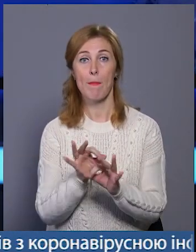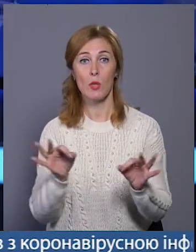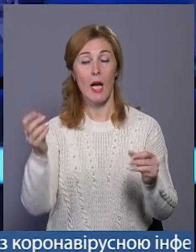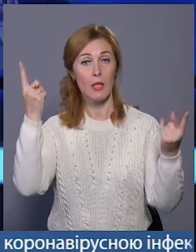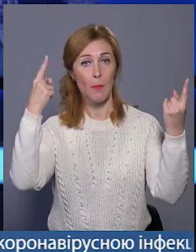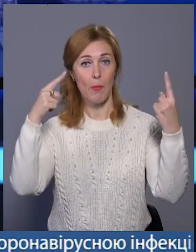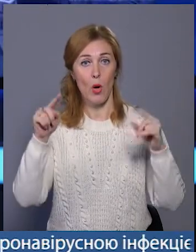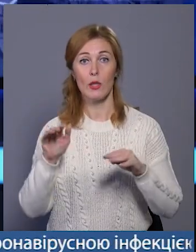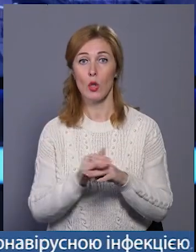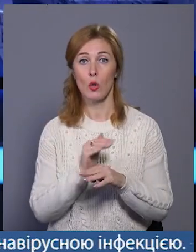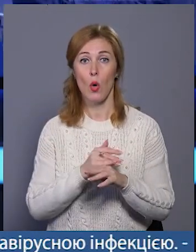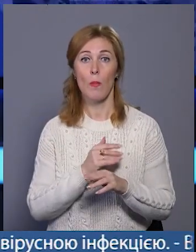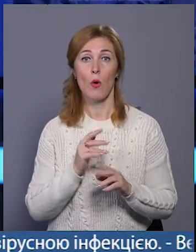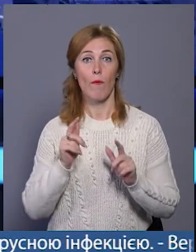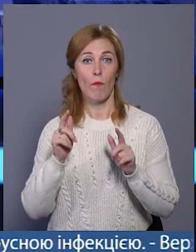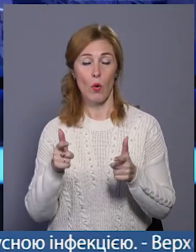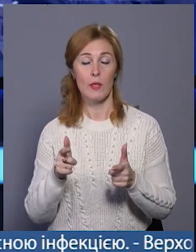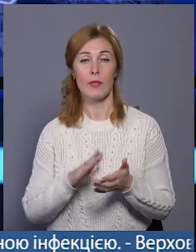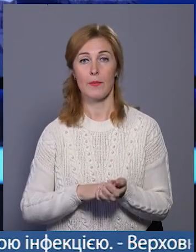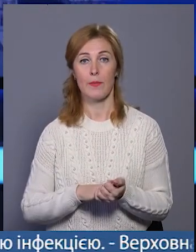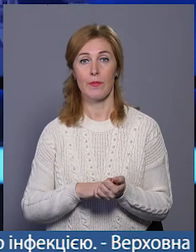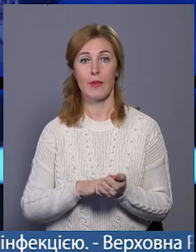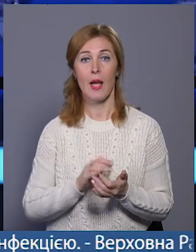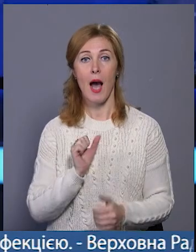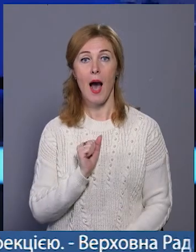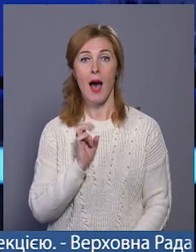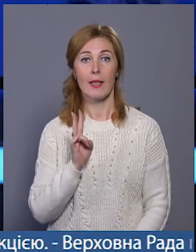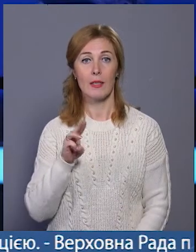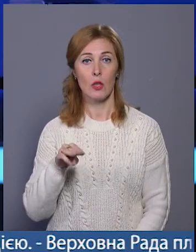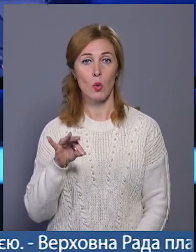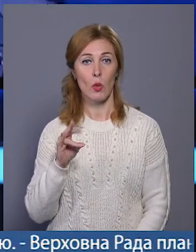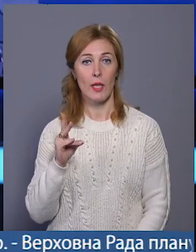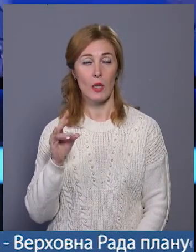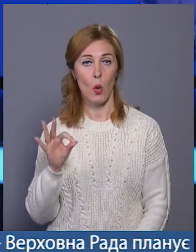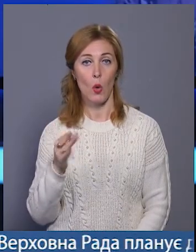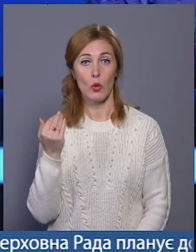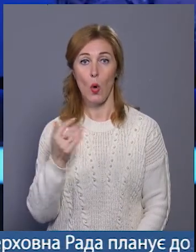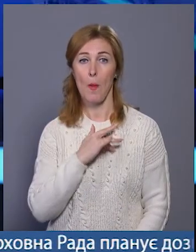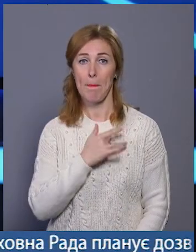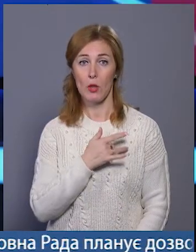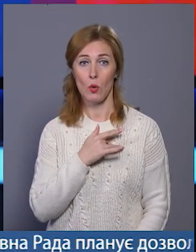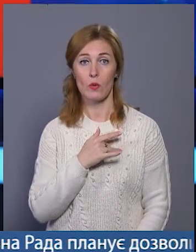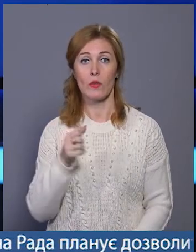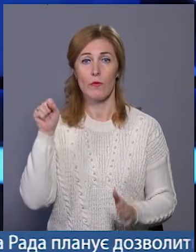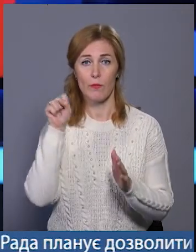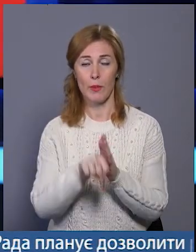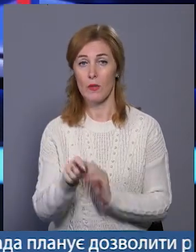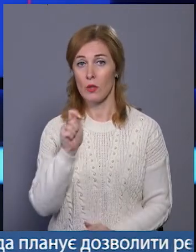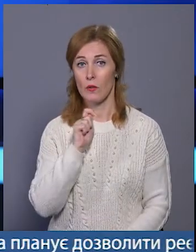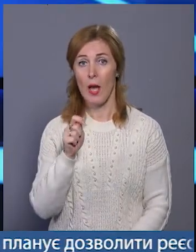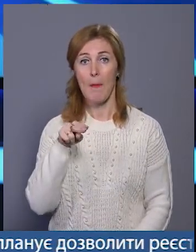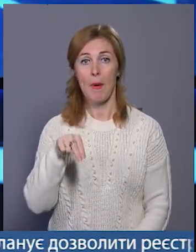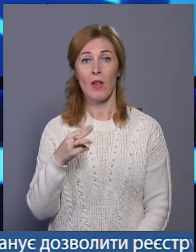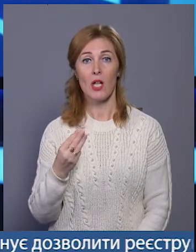-поета, добровольця лідера гурту «Ріфмастер» Андрія Антоненка. Його підозрюють в організації вбивства журналіста Павла